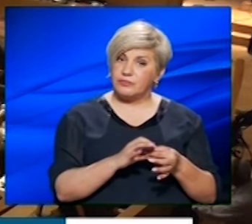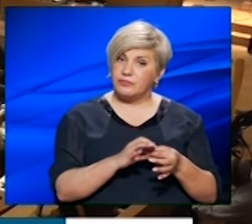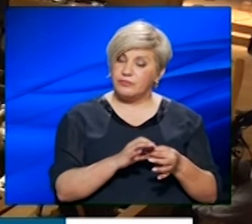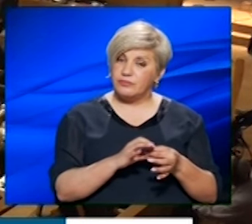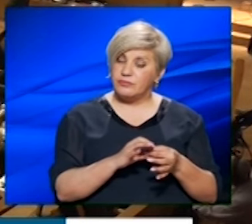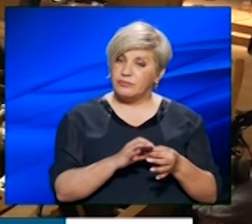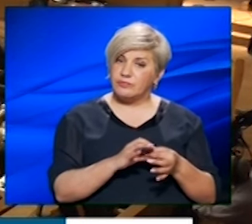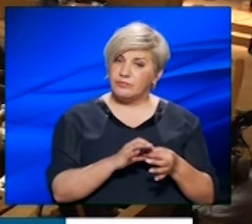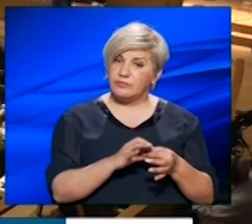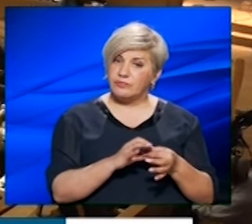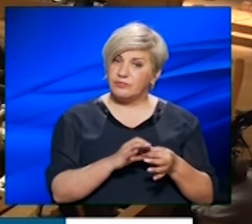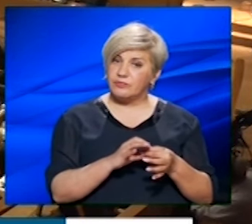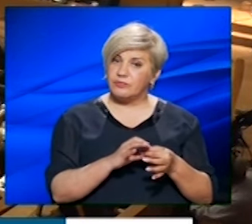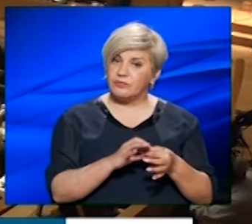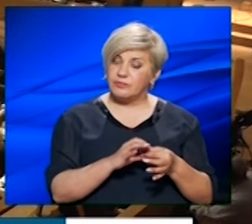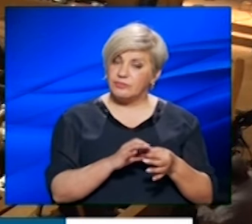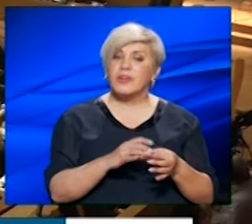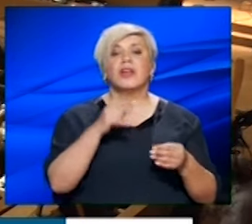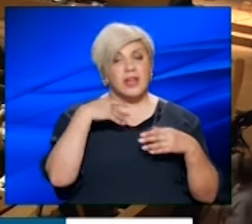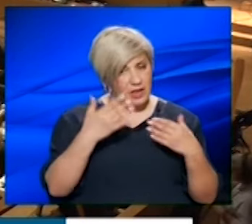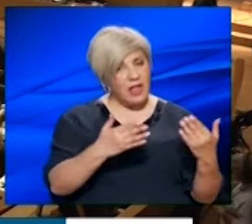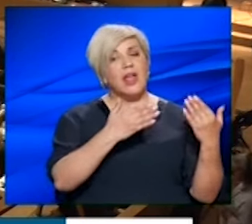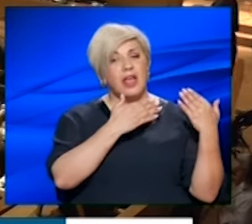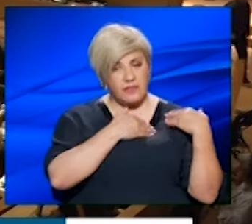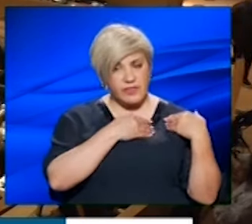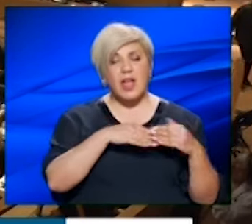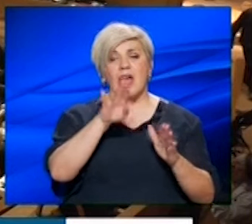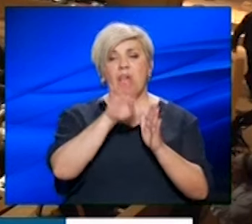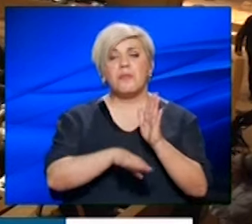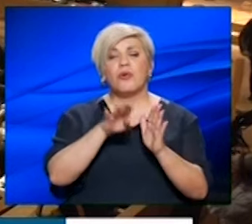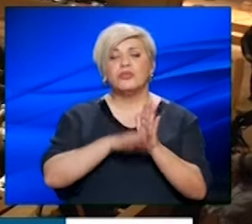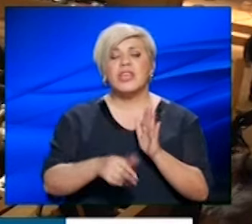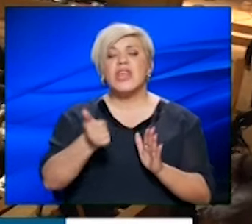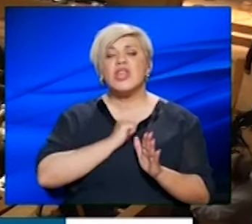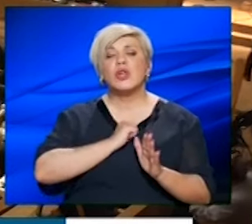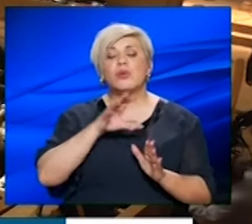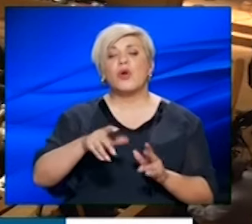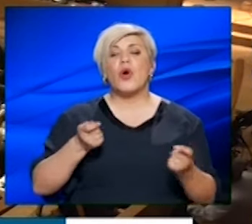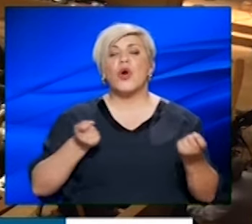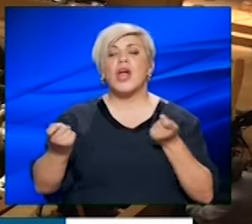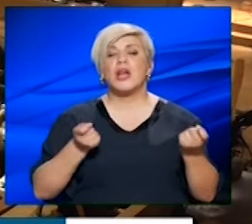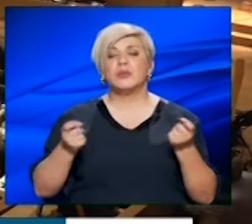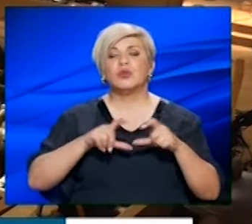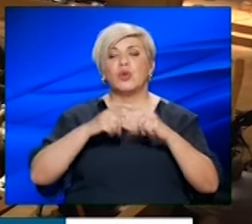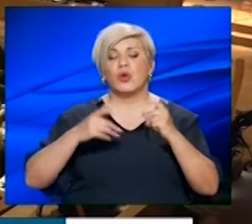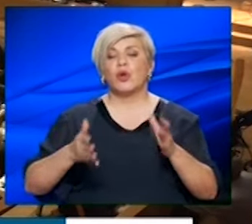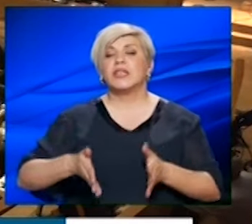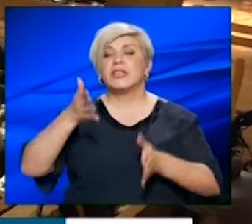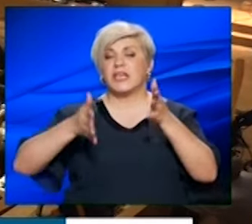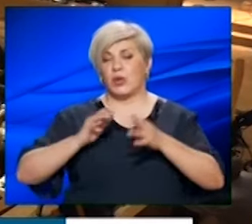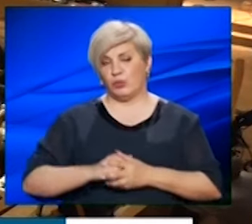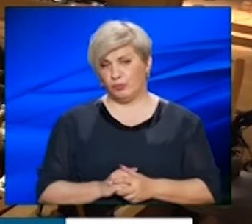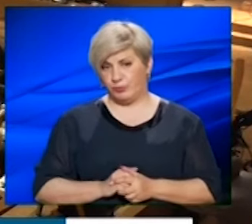Να μην και είναι ευθύνη τους η απαξίωση φυσικά και η ιδιωτικοποίηση του οργανισμού σχολικών κτηρίων.